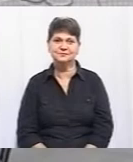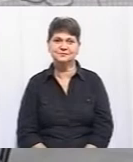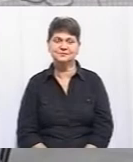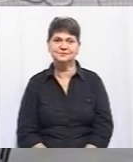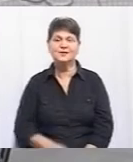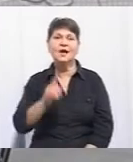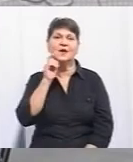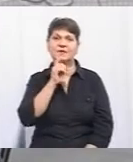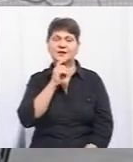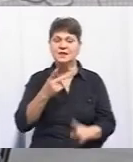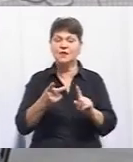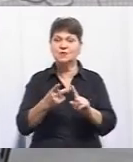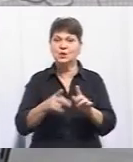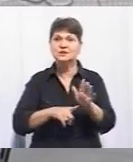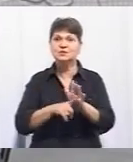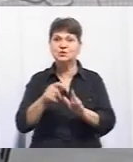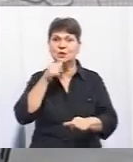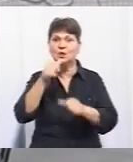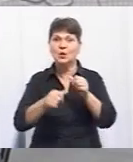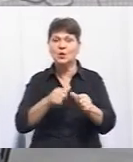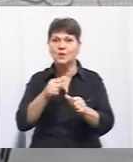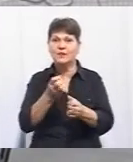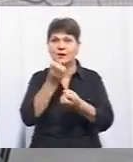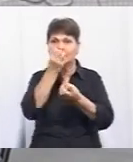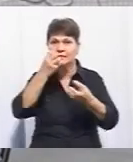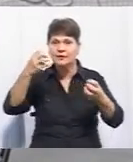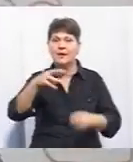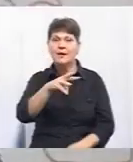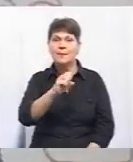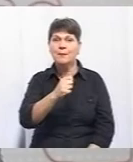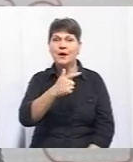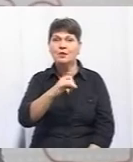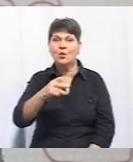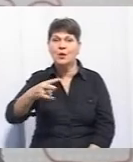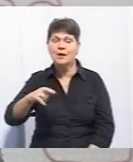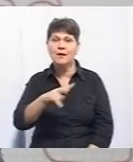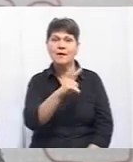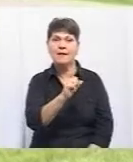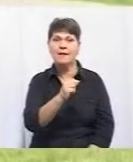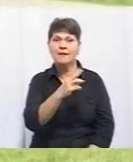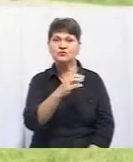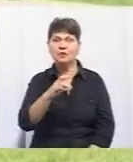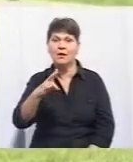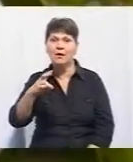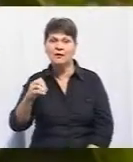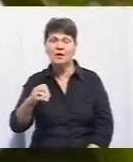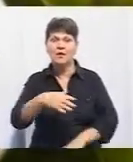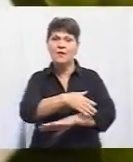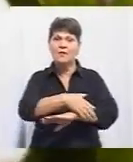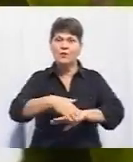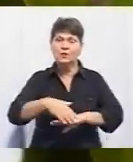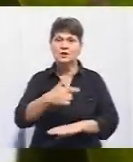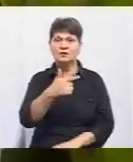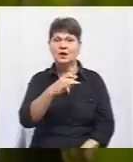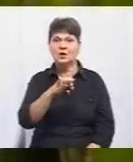У Вінниці вдруге з початку року розквітли магнолії та каштани. Цвіт на деревах з'явився біля мерії, по вулиці Грушевського та на